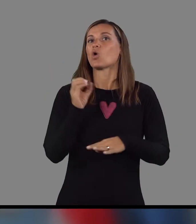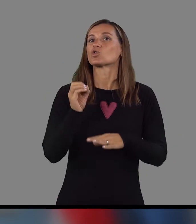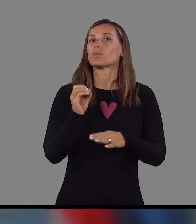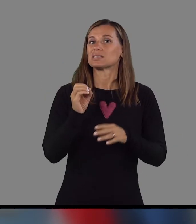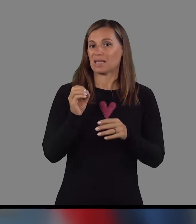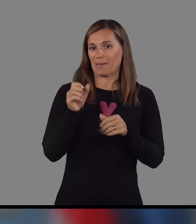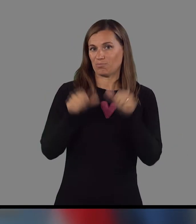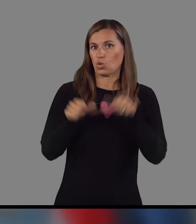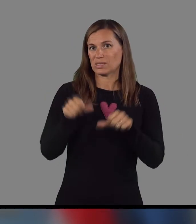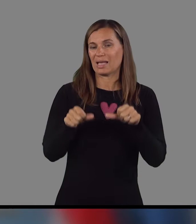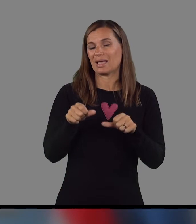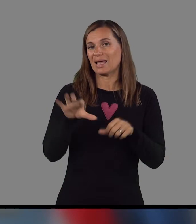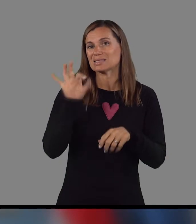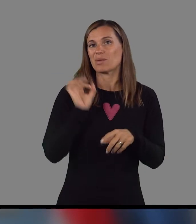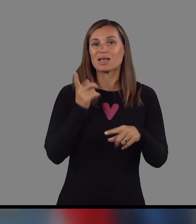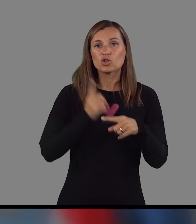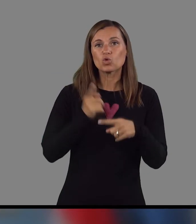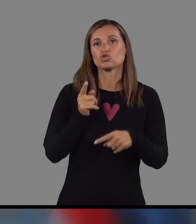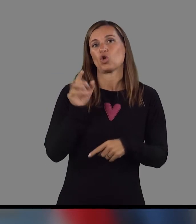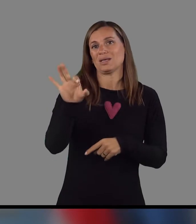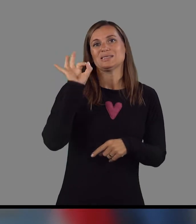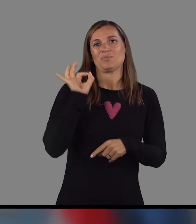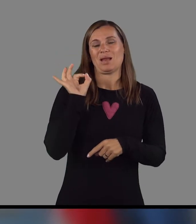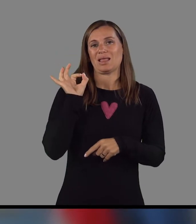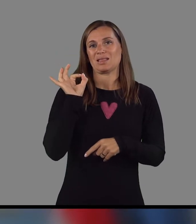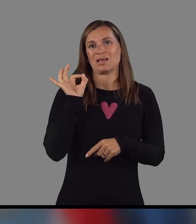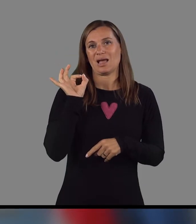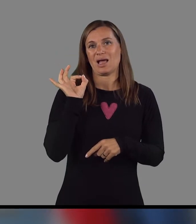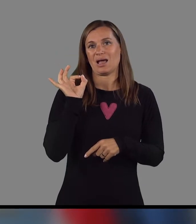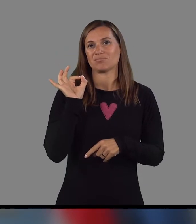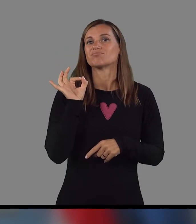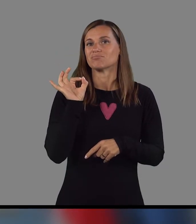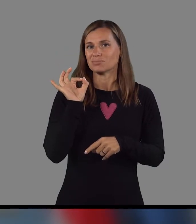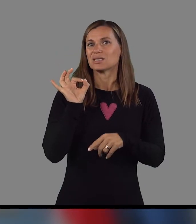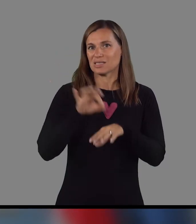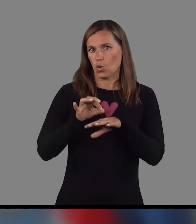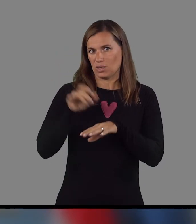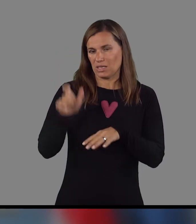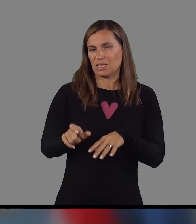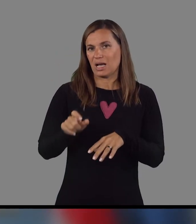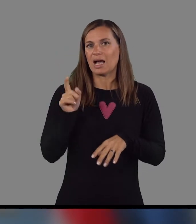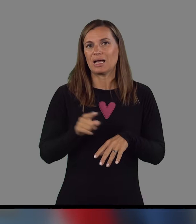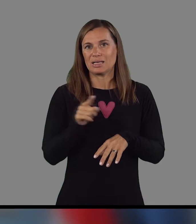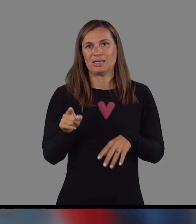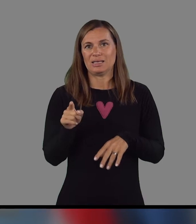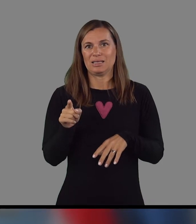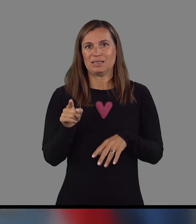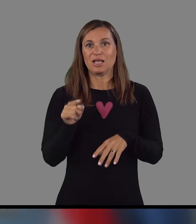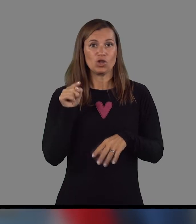ortopedske posege izbere točno izbranega, oziroma natančno izbranega zdravnika in seveda